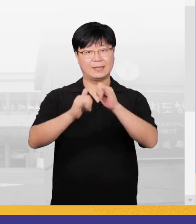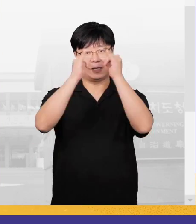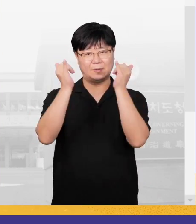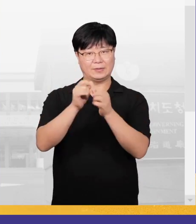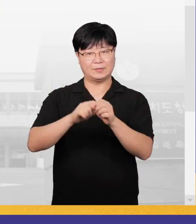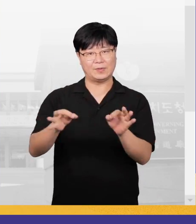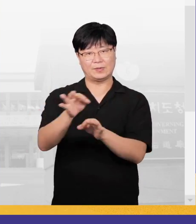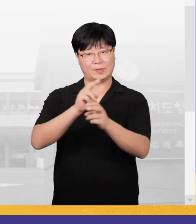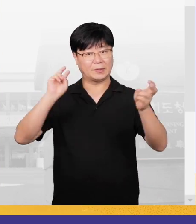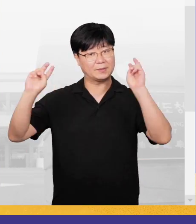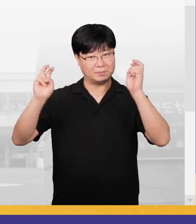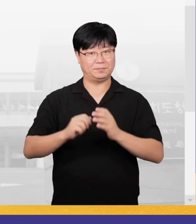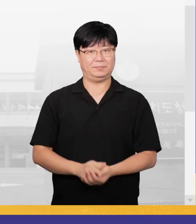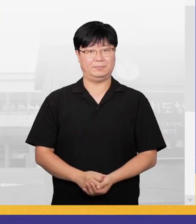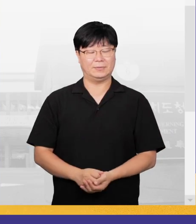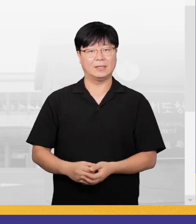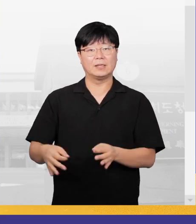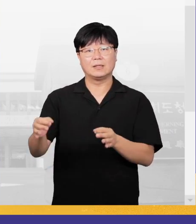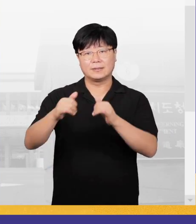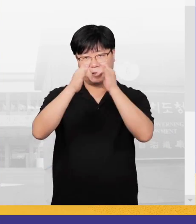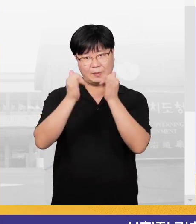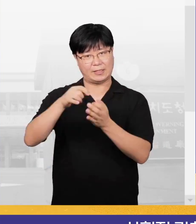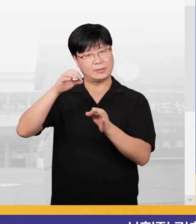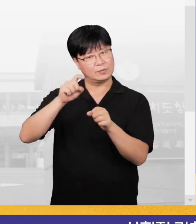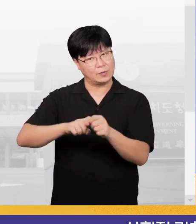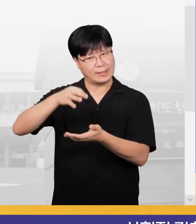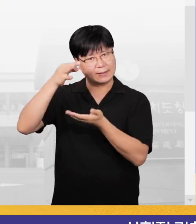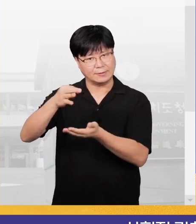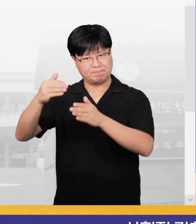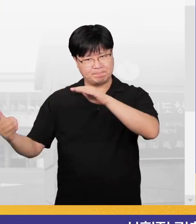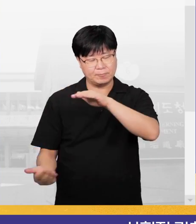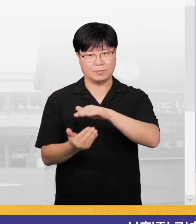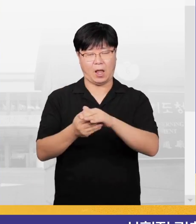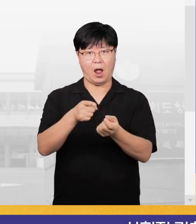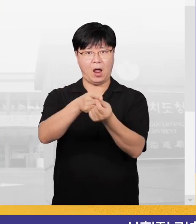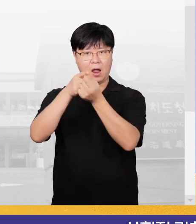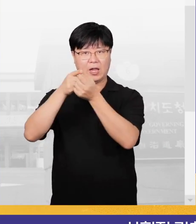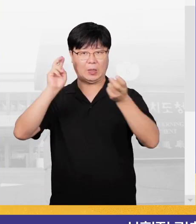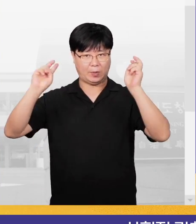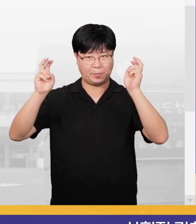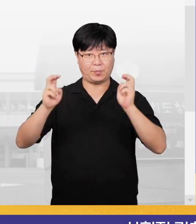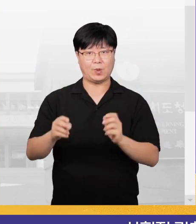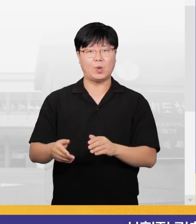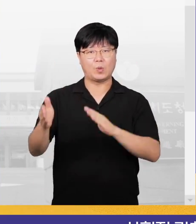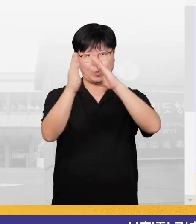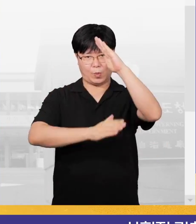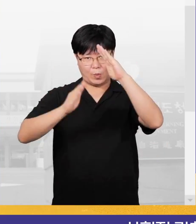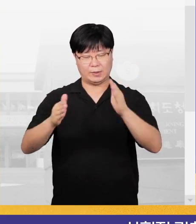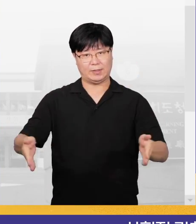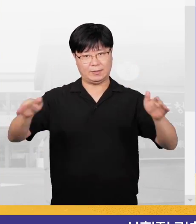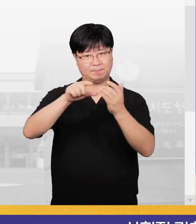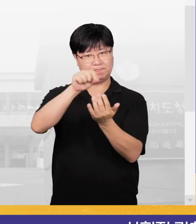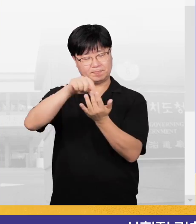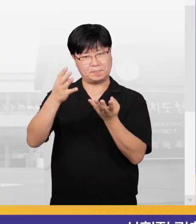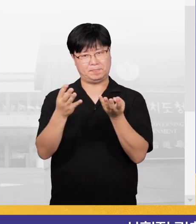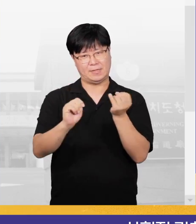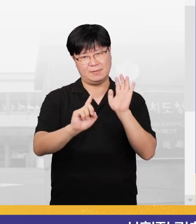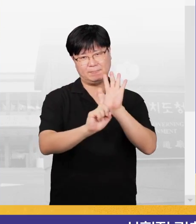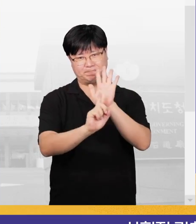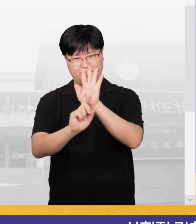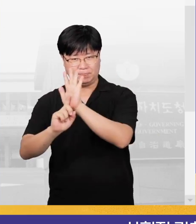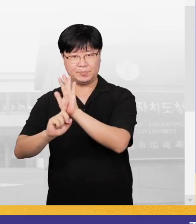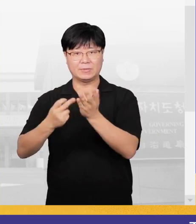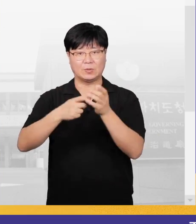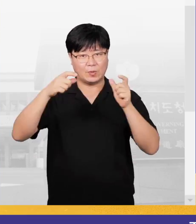사회적 경제기업입니다. 사회적 가치를 실현하는 우수기업과 공공기관을 선정해 널리